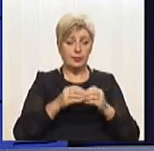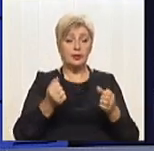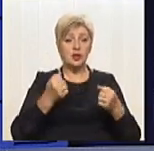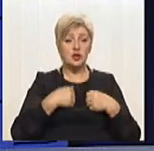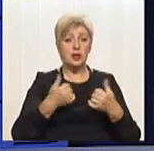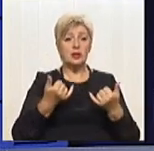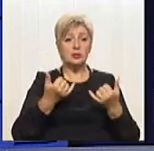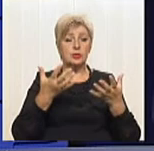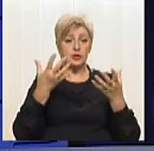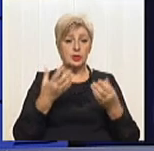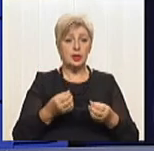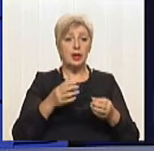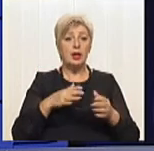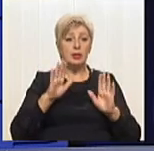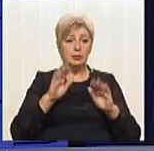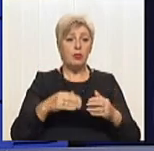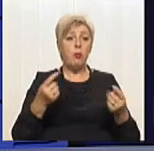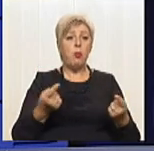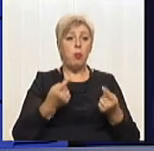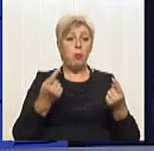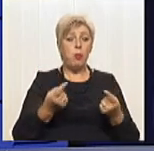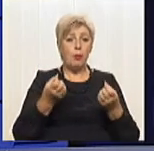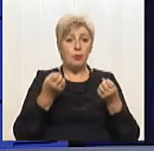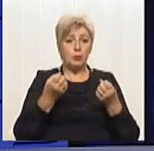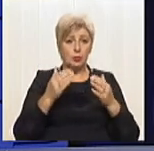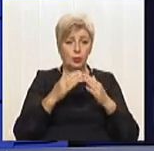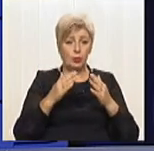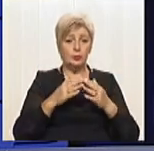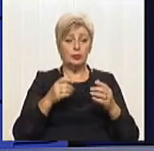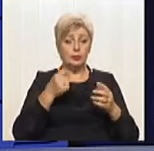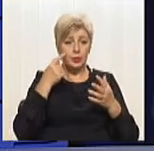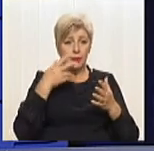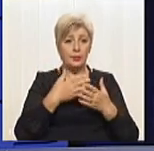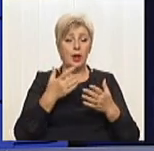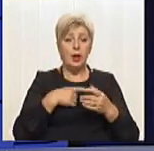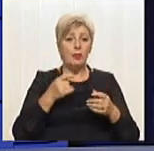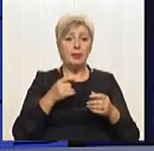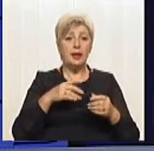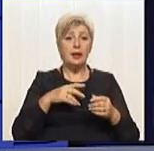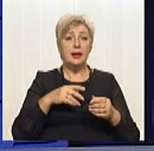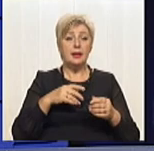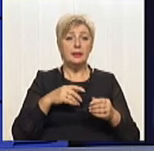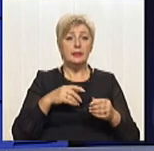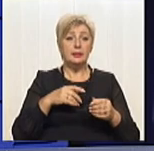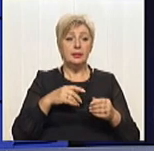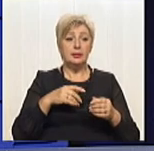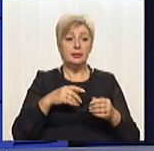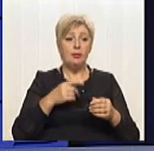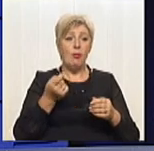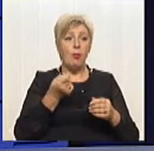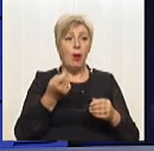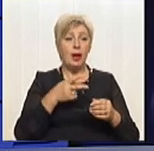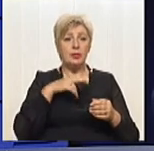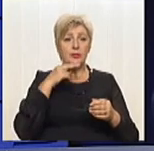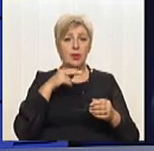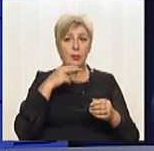навіть в побутовому уявленні ми недостатньо уваги приділяємо саме водовідведення. Навіть людина,